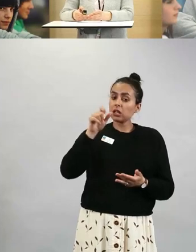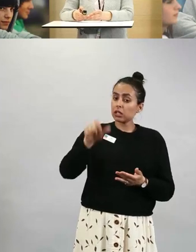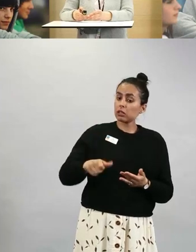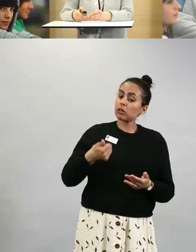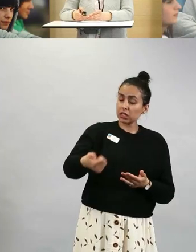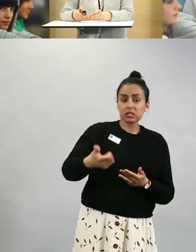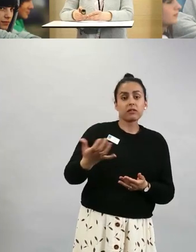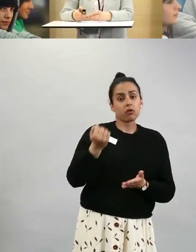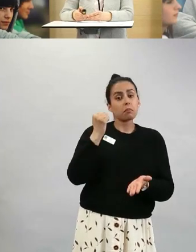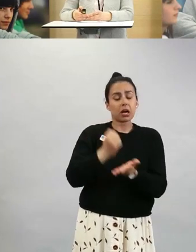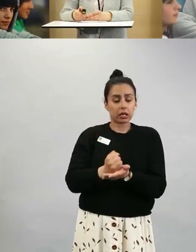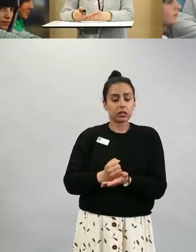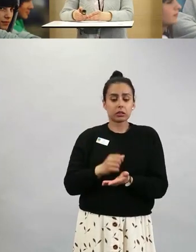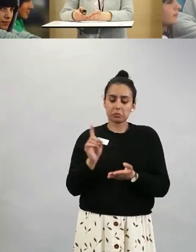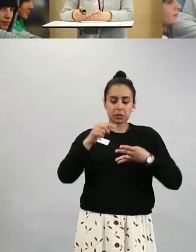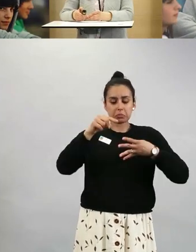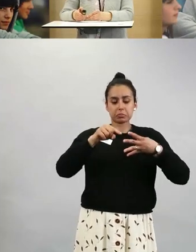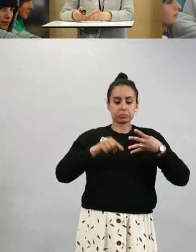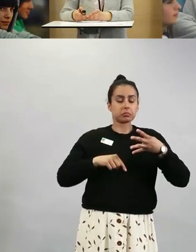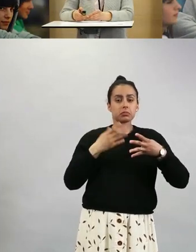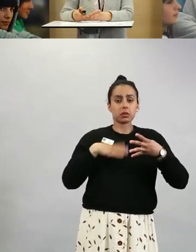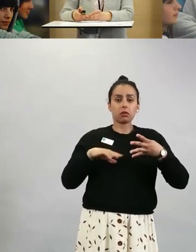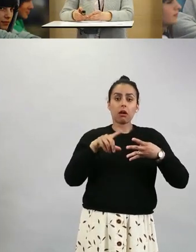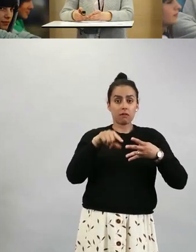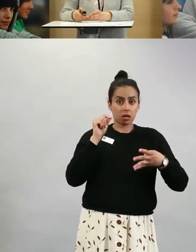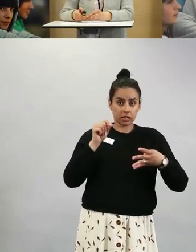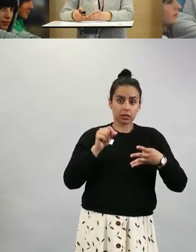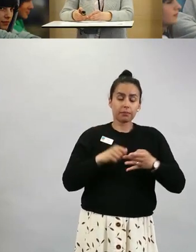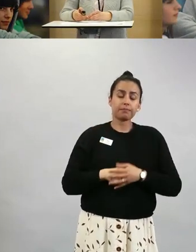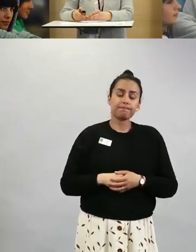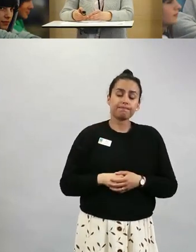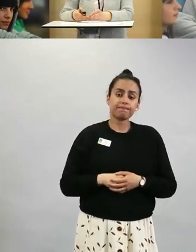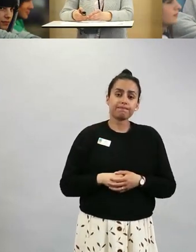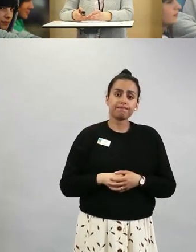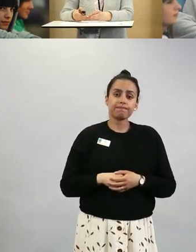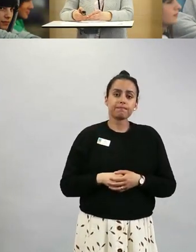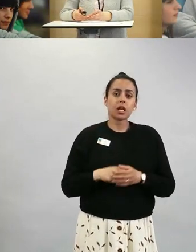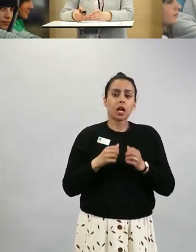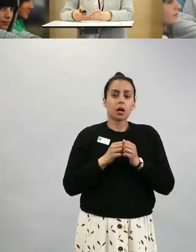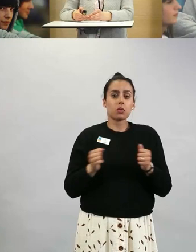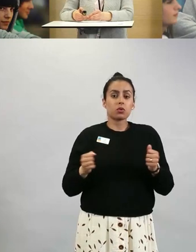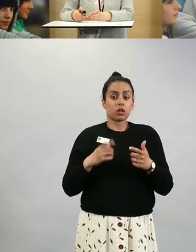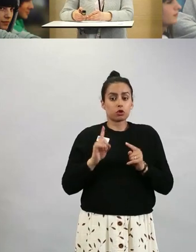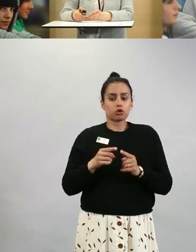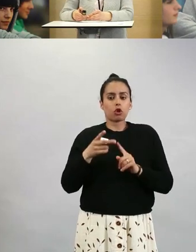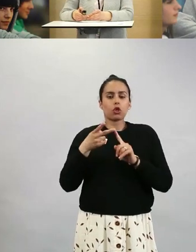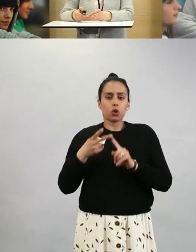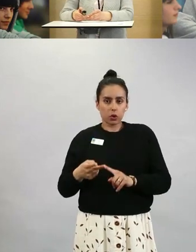hän haluaa. Mutta tässä sitten, jos on kyseessä toinen